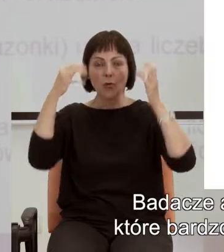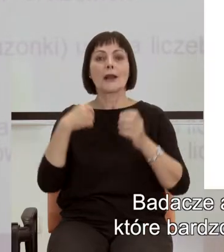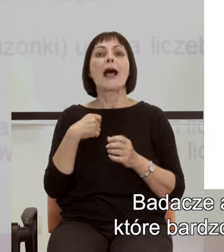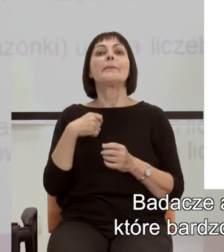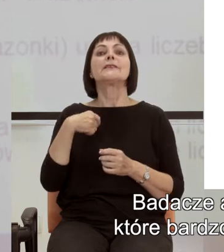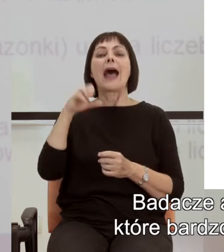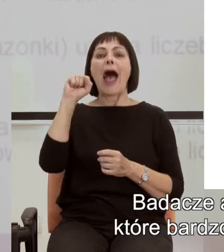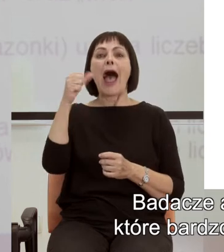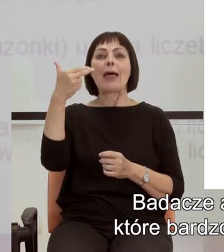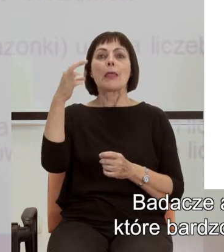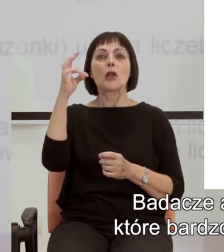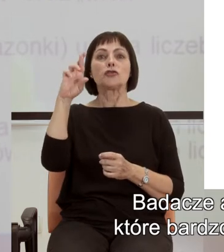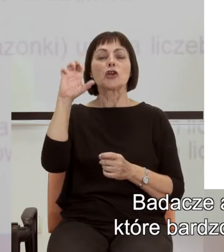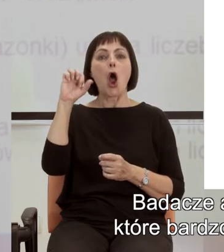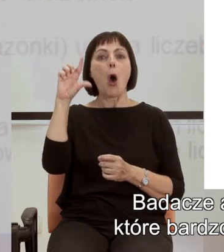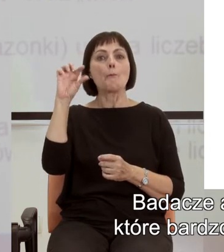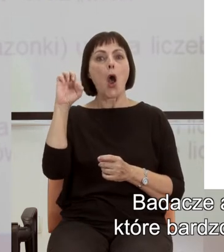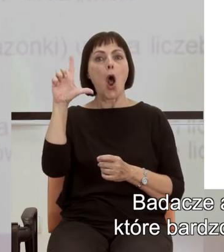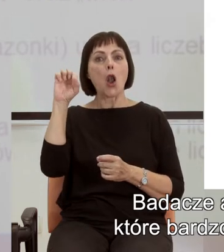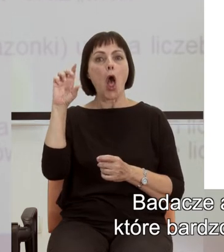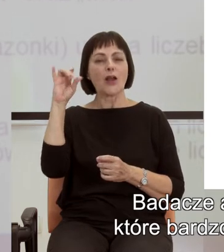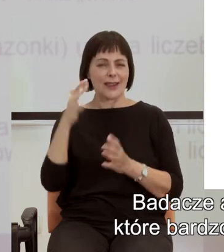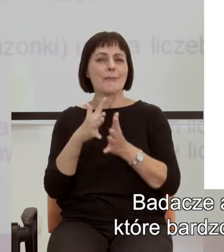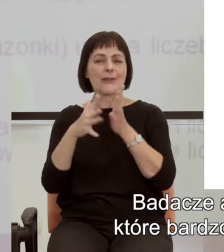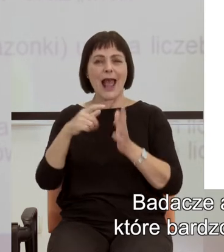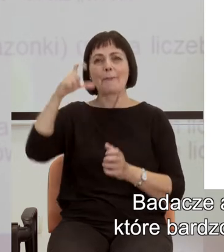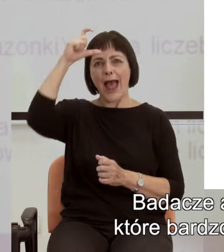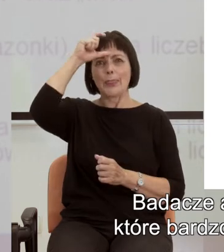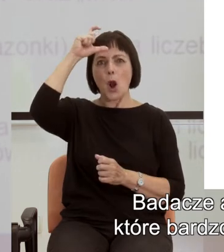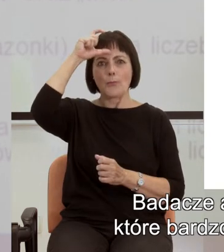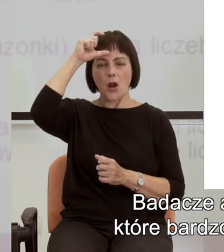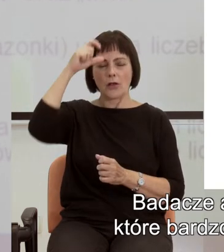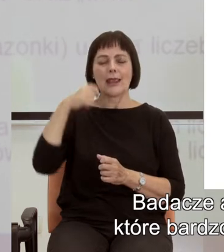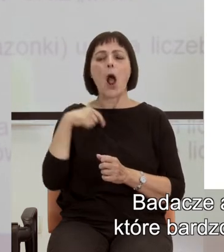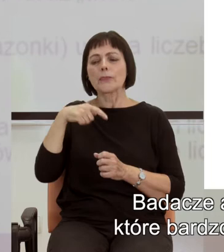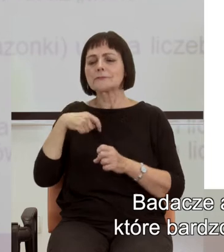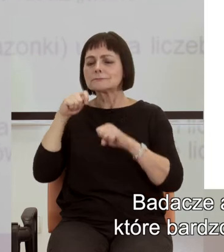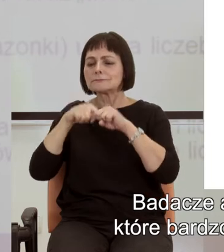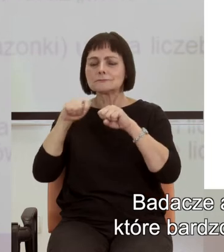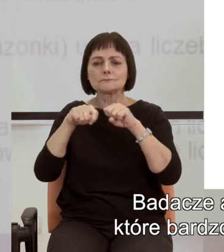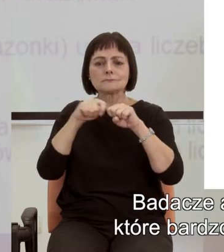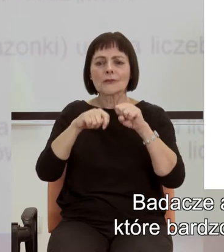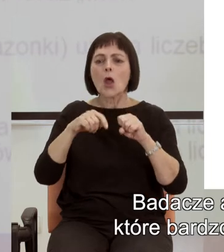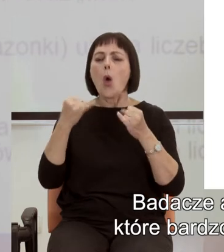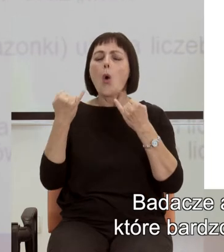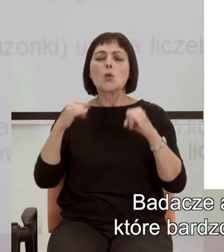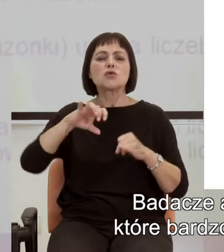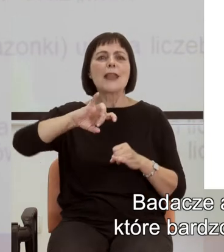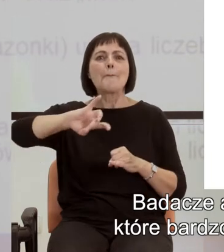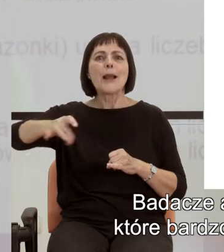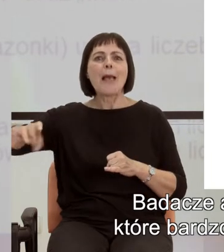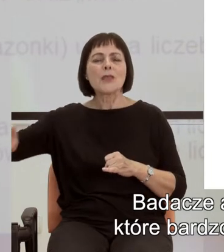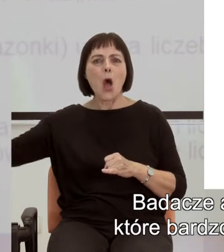Badacze, antropologowie przetestowali wiele plemion, które bardzo różnią się